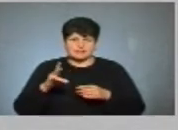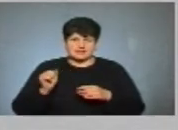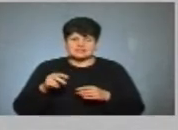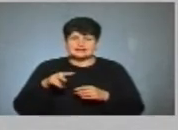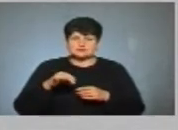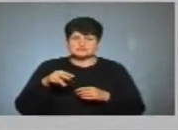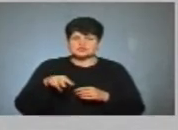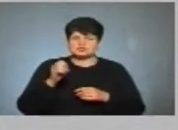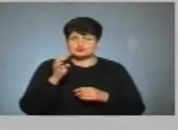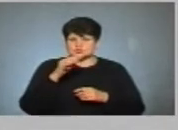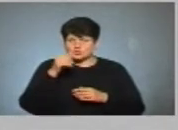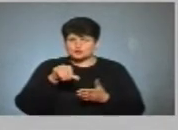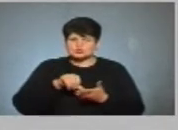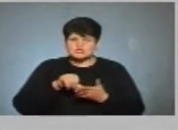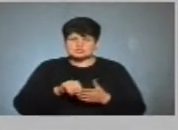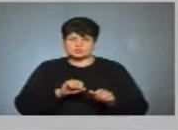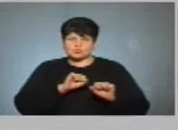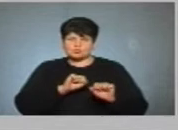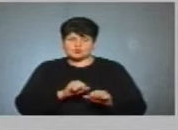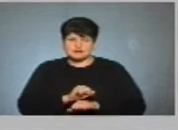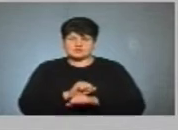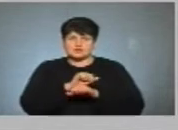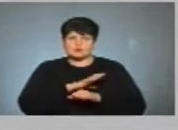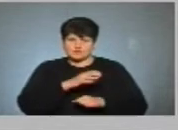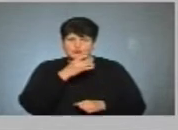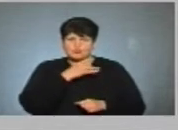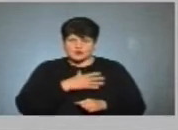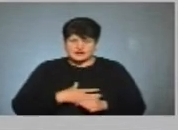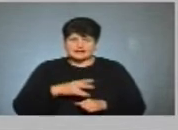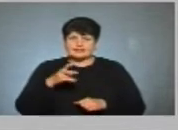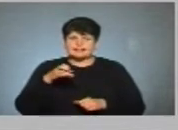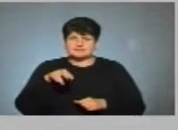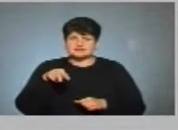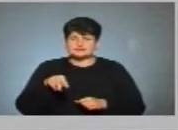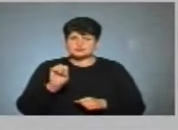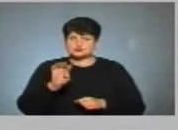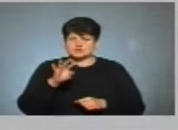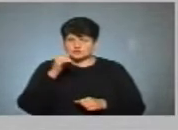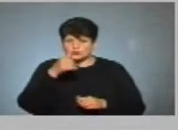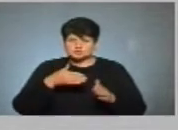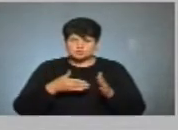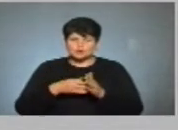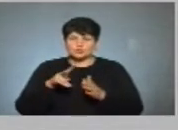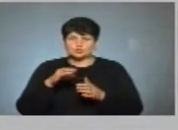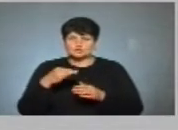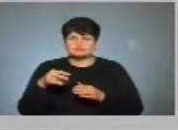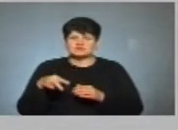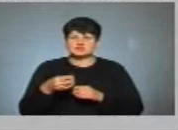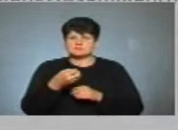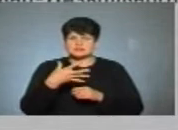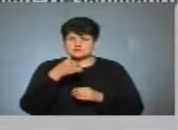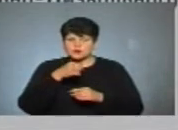року учасник оборони Майдану був поранений. З липня 2014 до лютого 2015